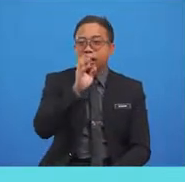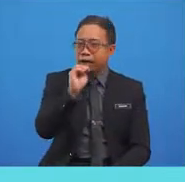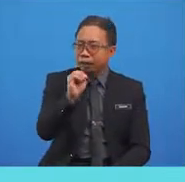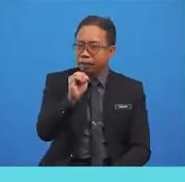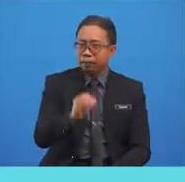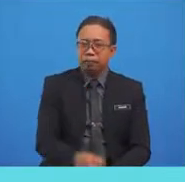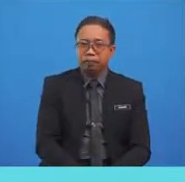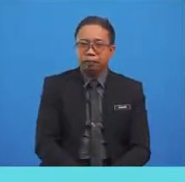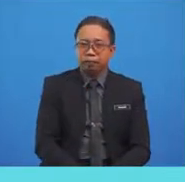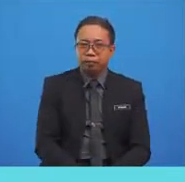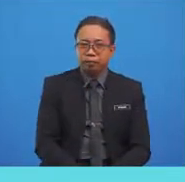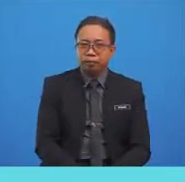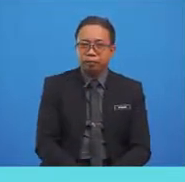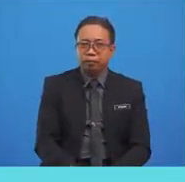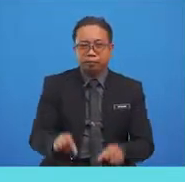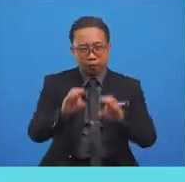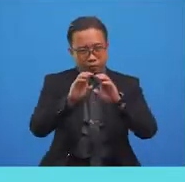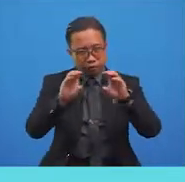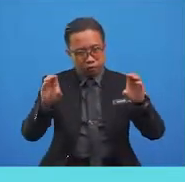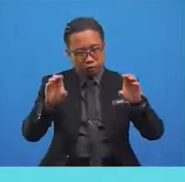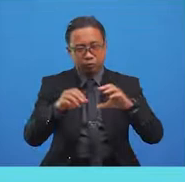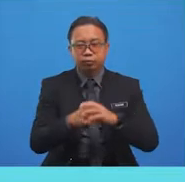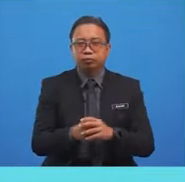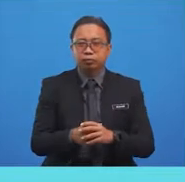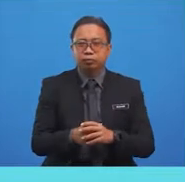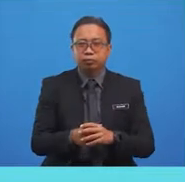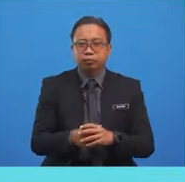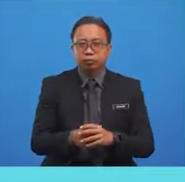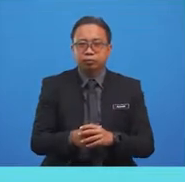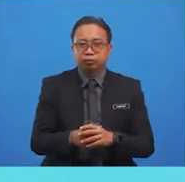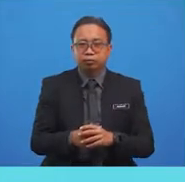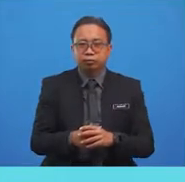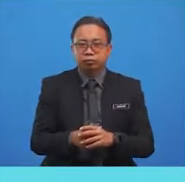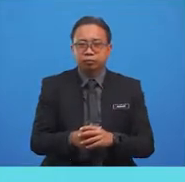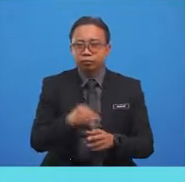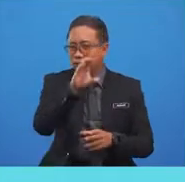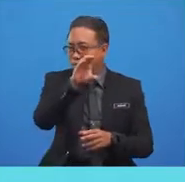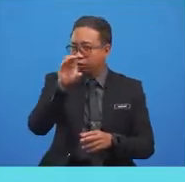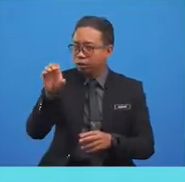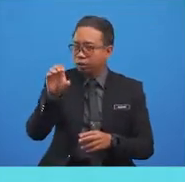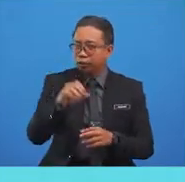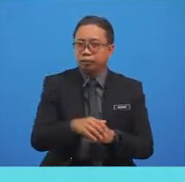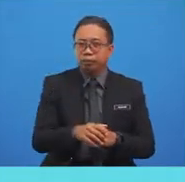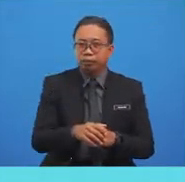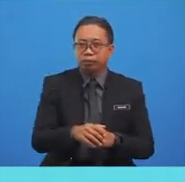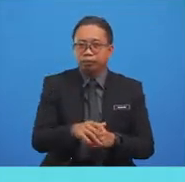fill it up with your name. So for example, I am YOLO. And